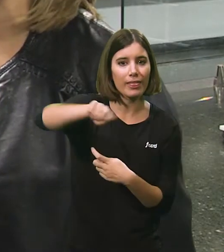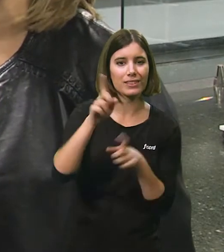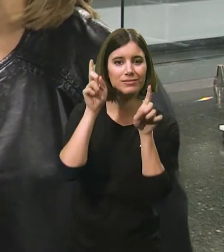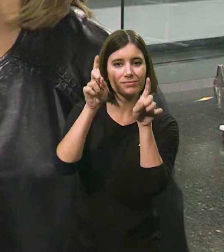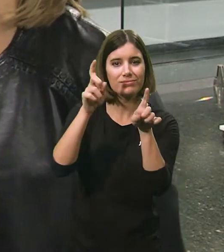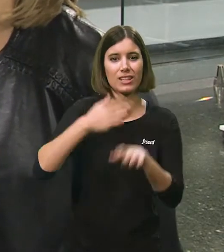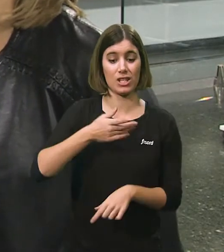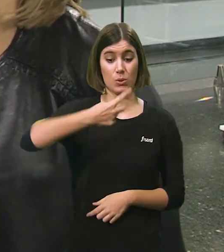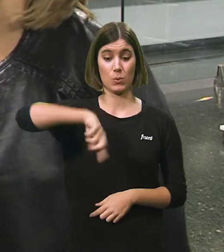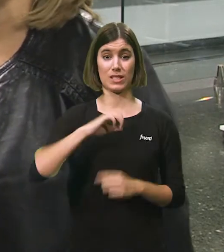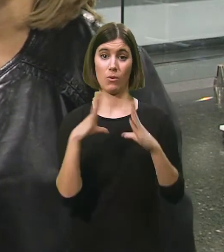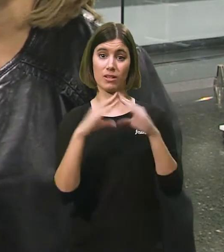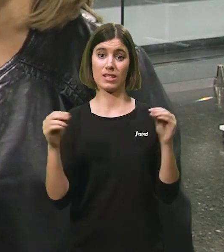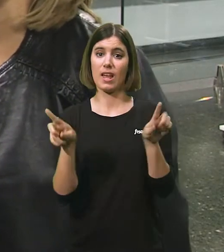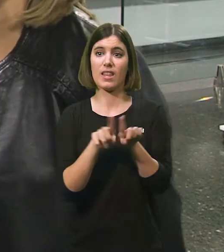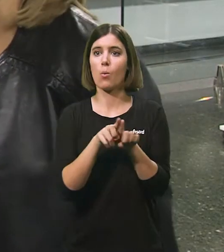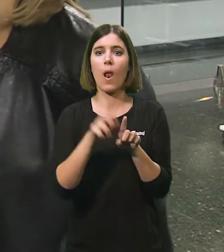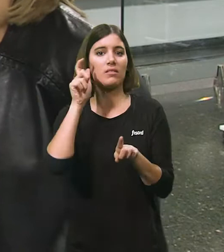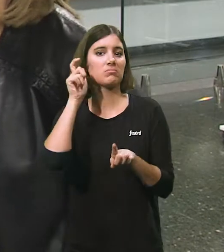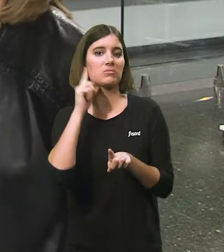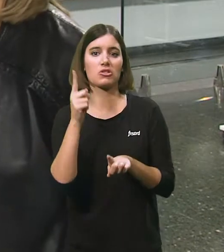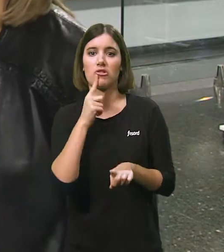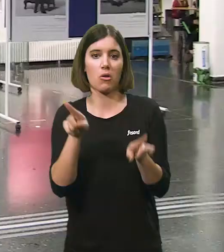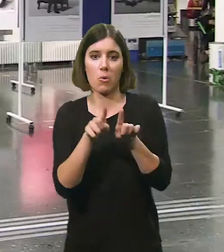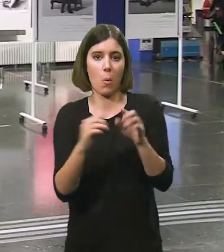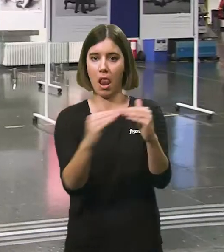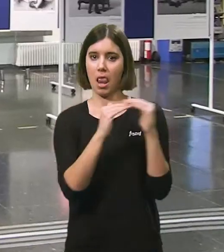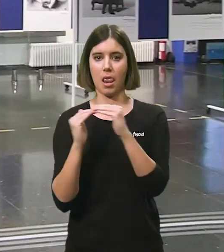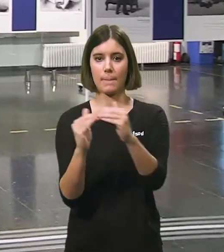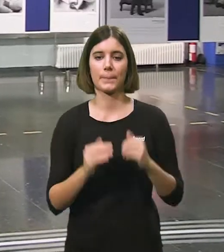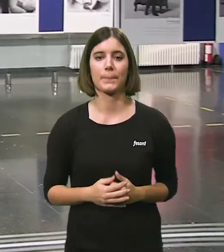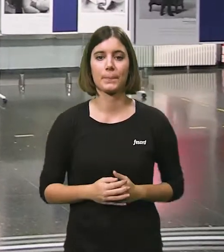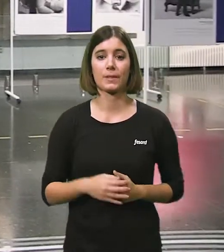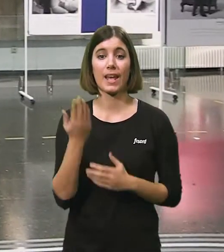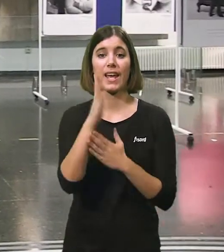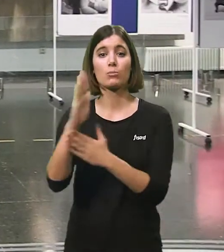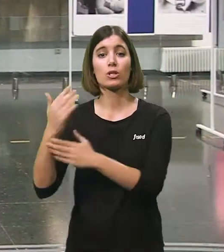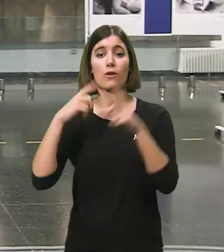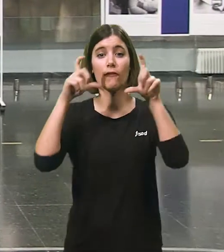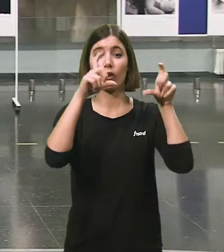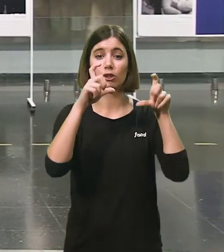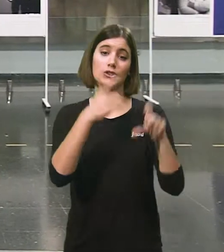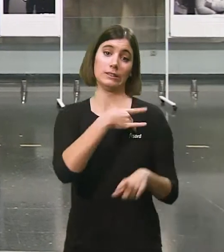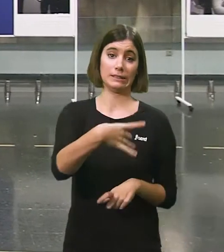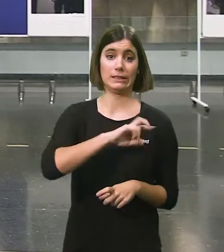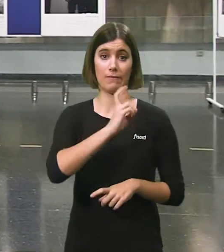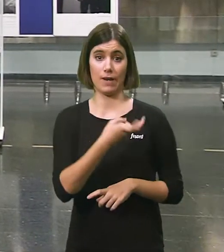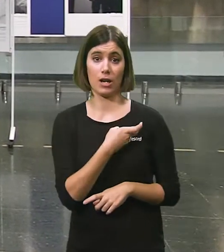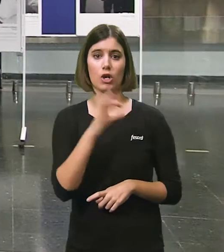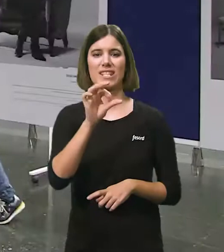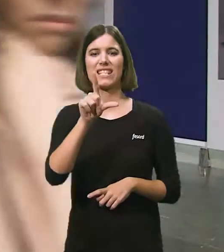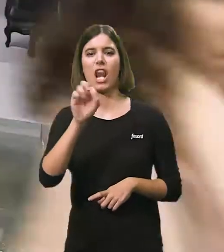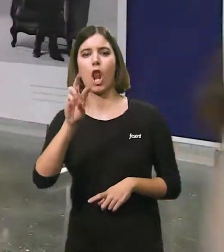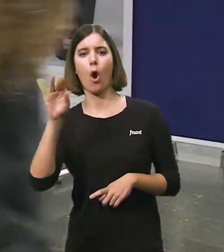estudiants que realment passen per la nostra universitat com un estudiant més. Una exposició de fotografies en blanc i negre,